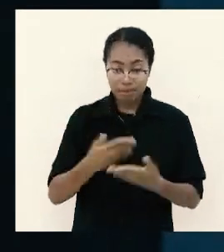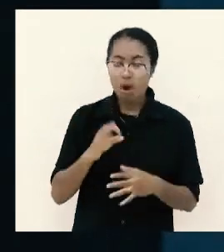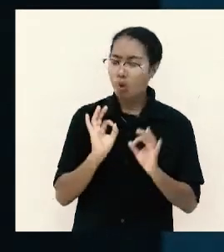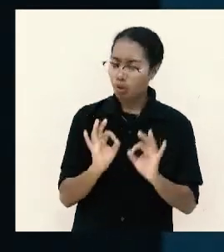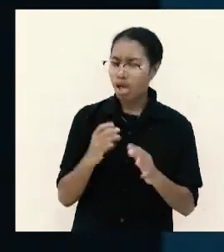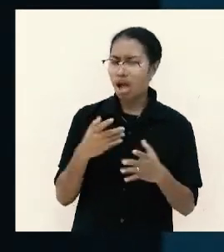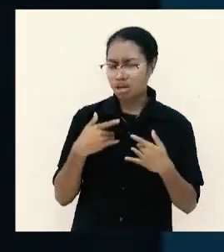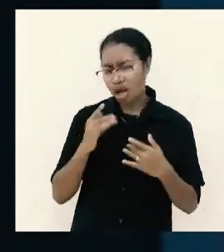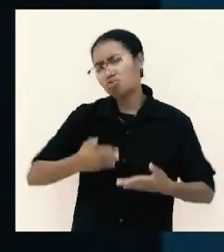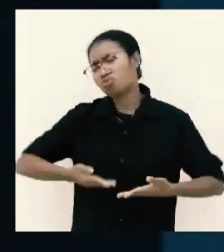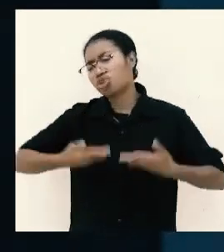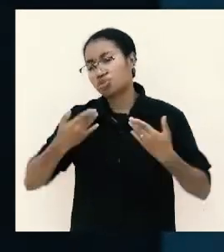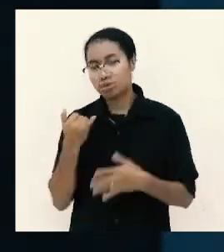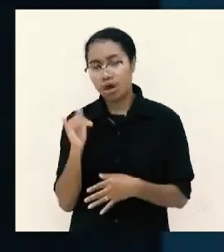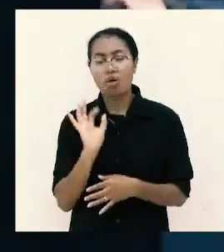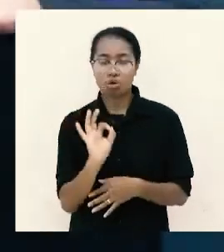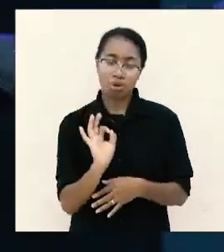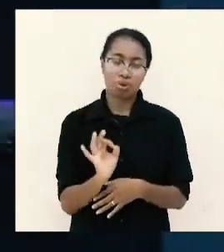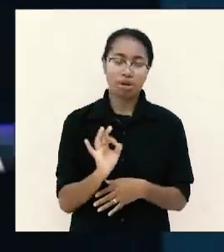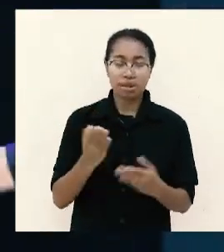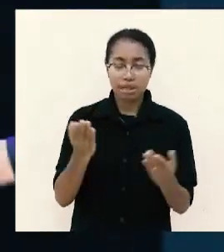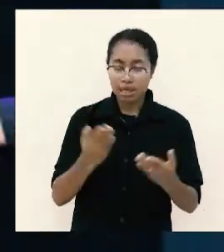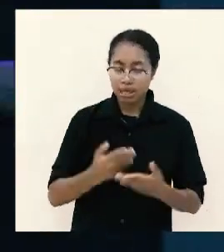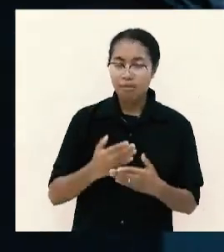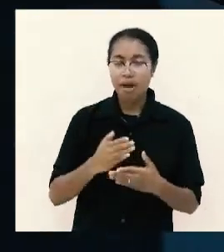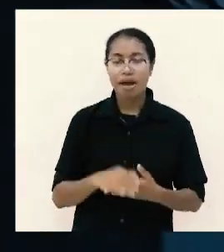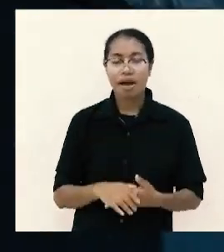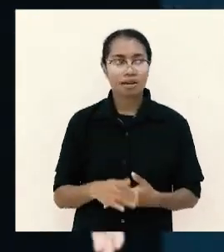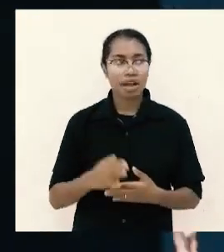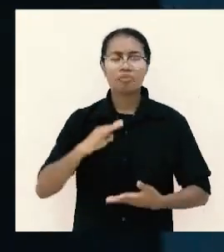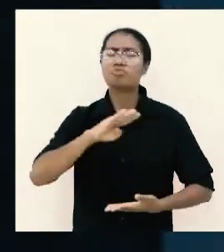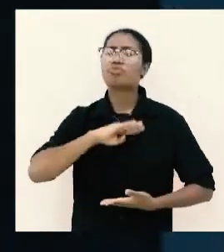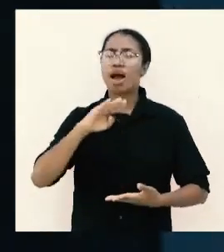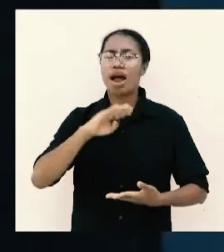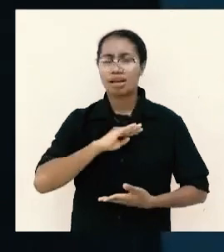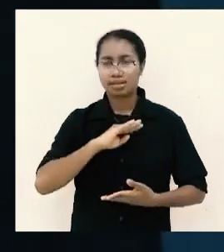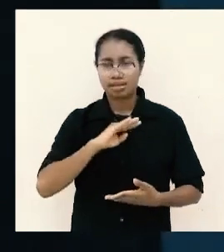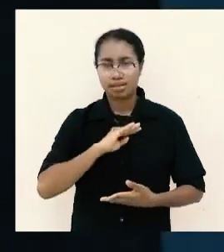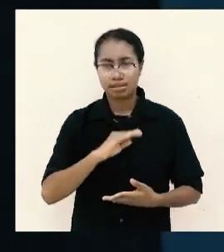itulah hidupnya dia terima dan puas dengan itu